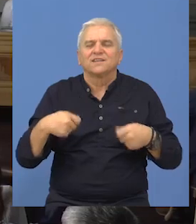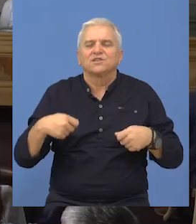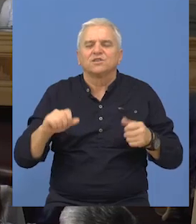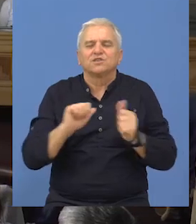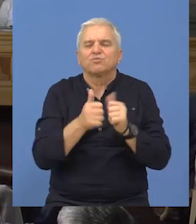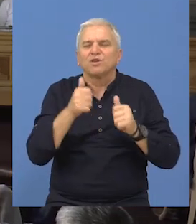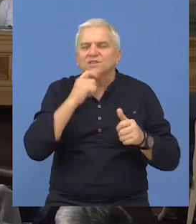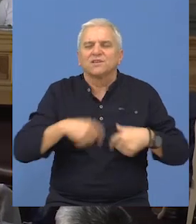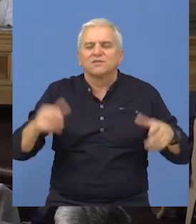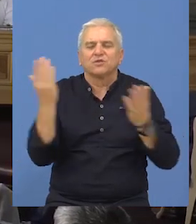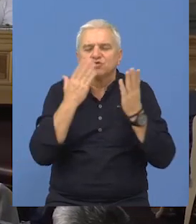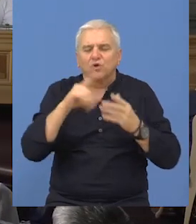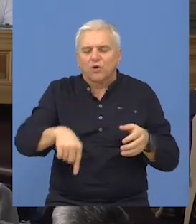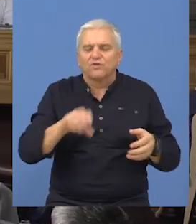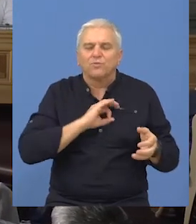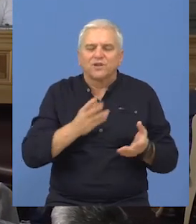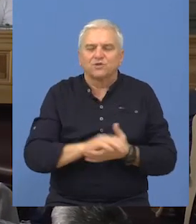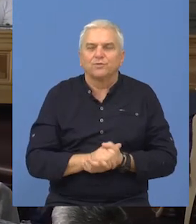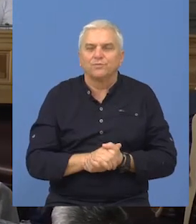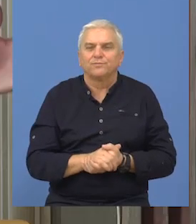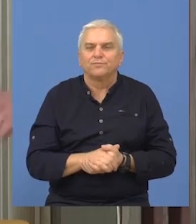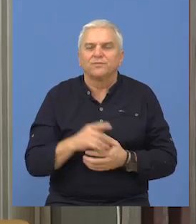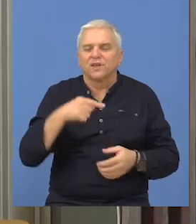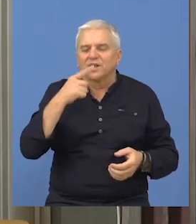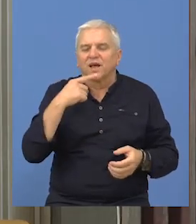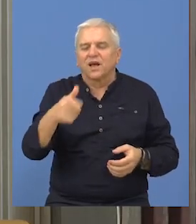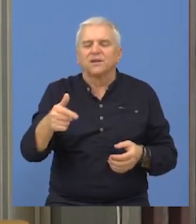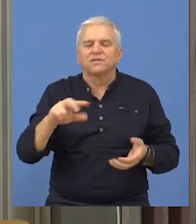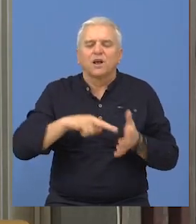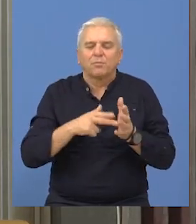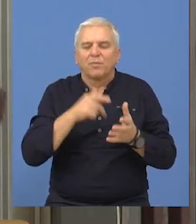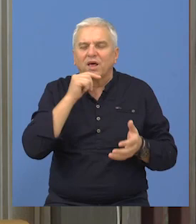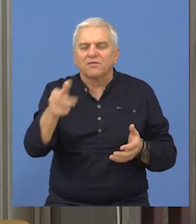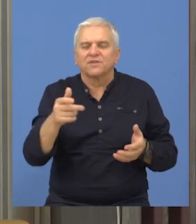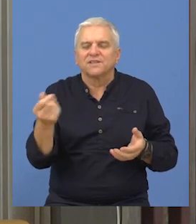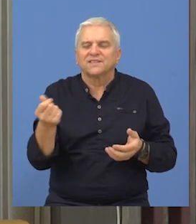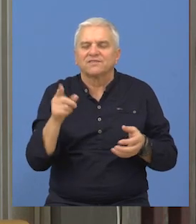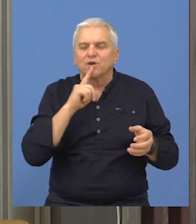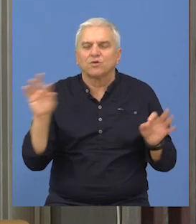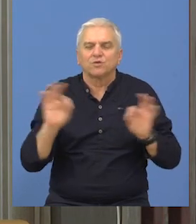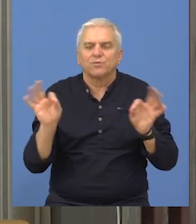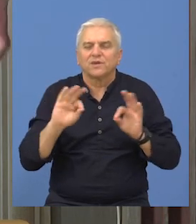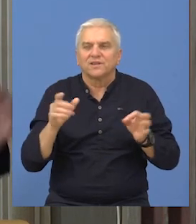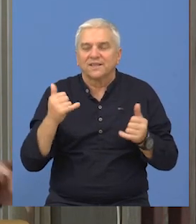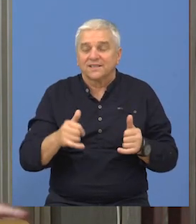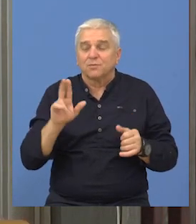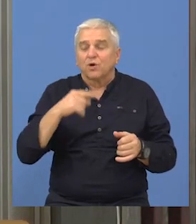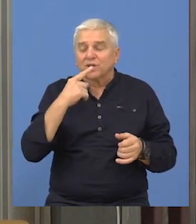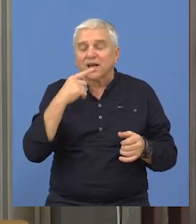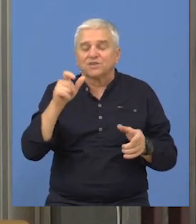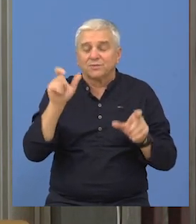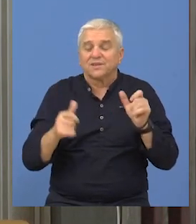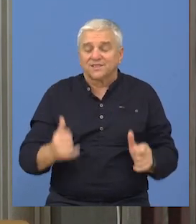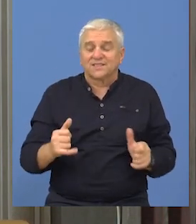uređenje sportskih terena te škole u Bečeju. Na pomene jednog prozećnog plana koje su vodili, oni koji daju sebi